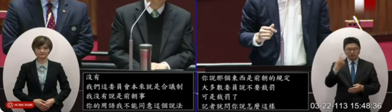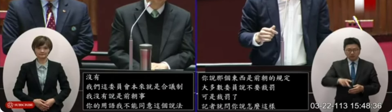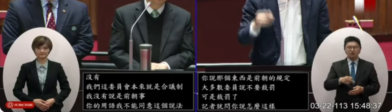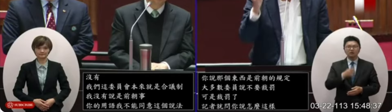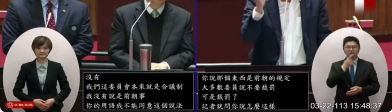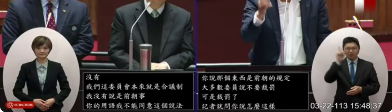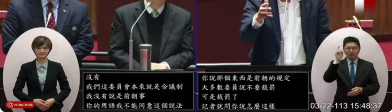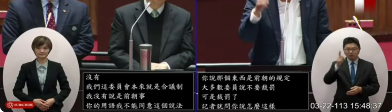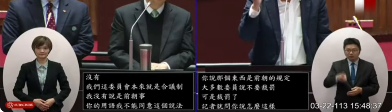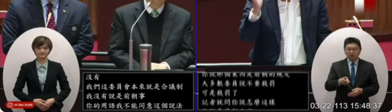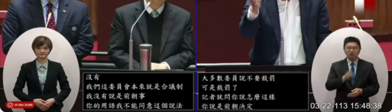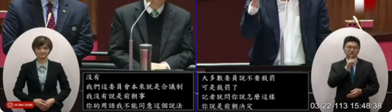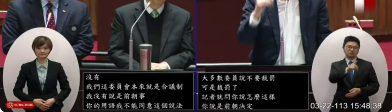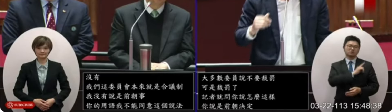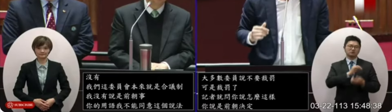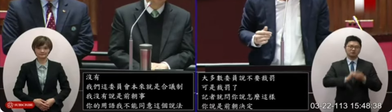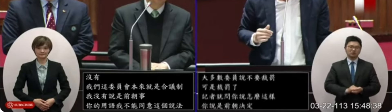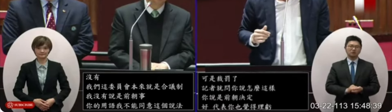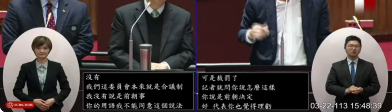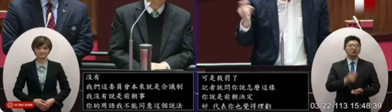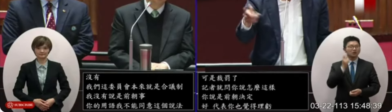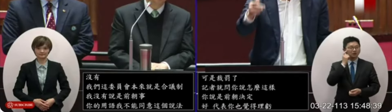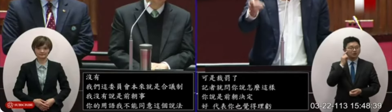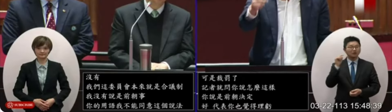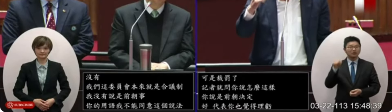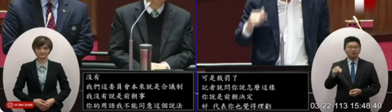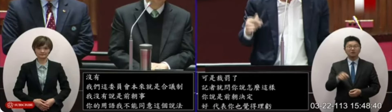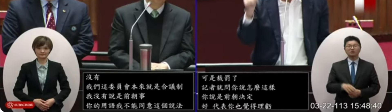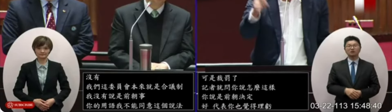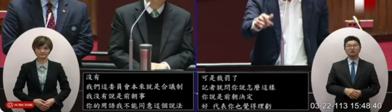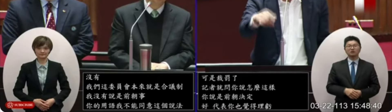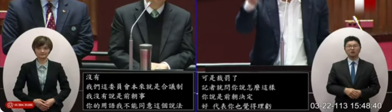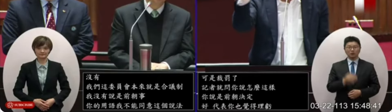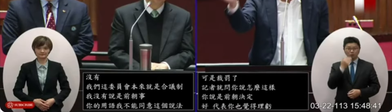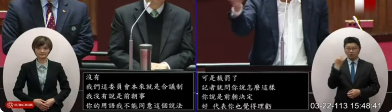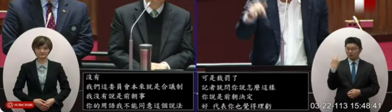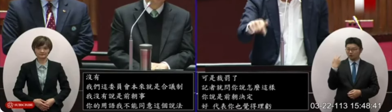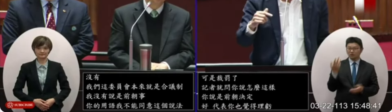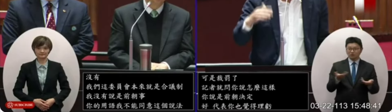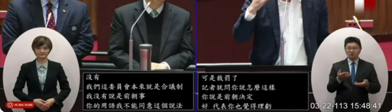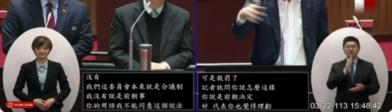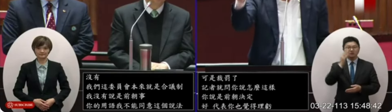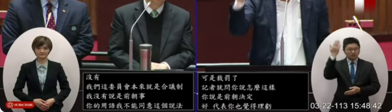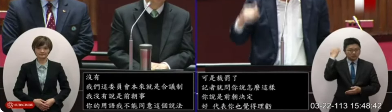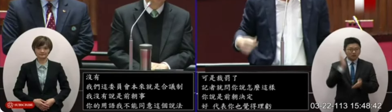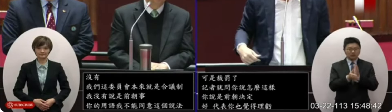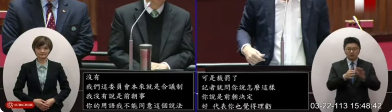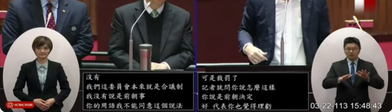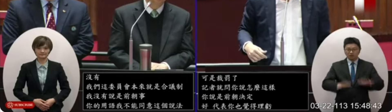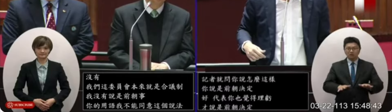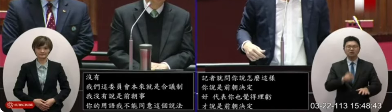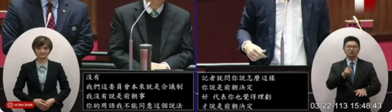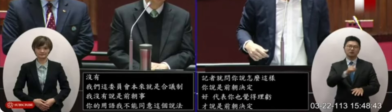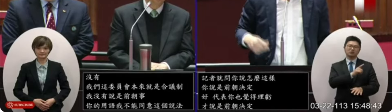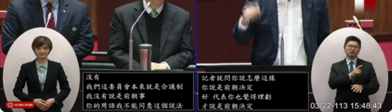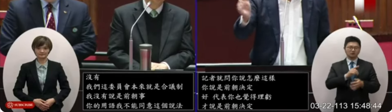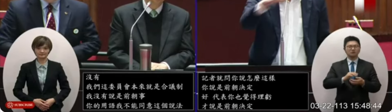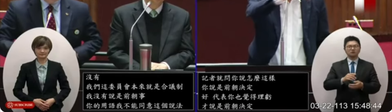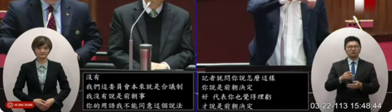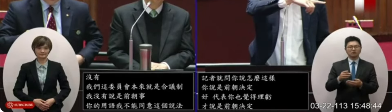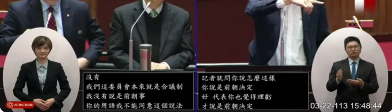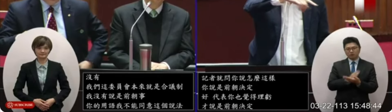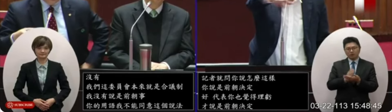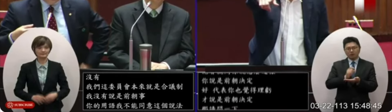是你的決定嘛所以實際上你也認為說鳳凰雲這個事情你如果是你的話不管是前朝縣朝你就是會這樣裁決啊